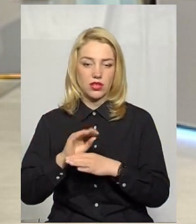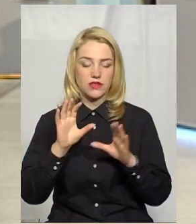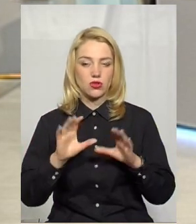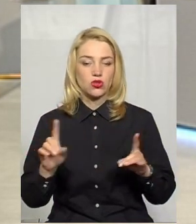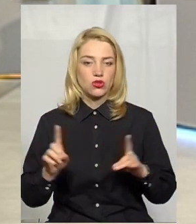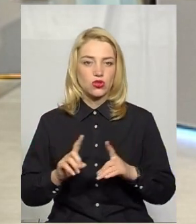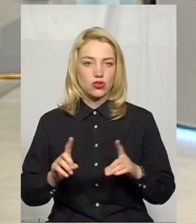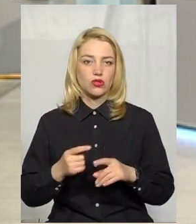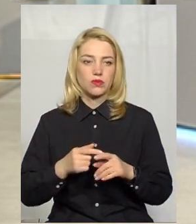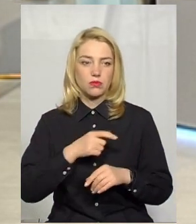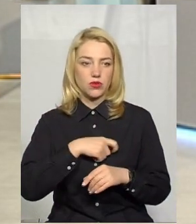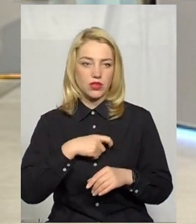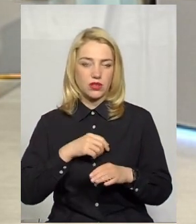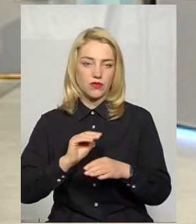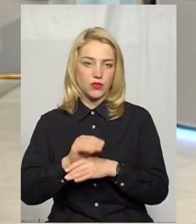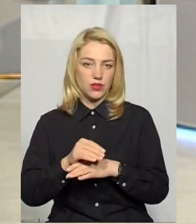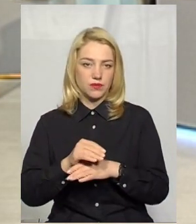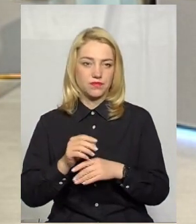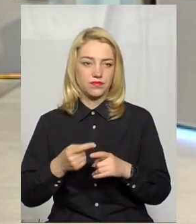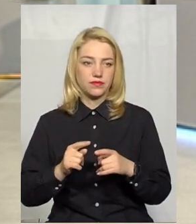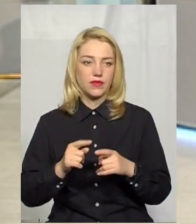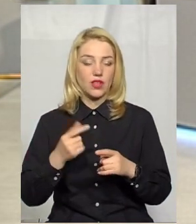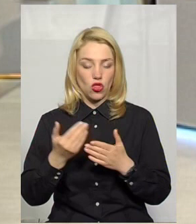депутат використовував соціальні новація цьогорічна?